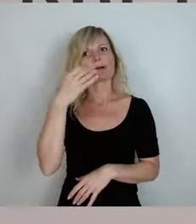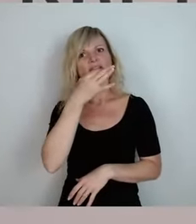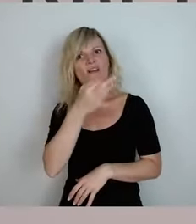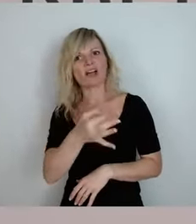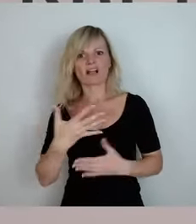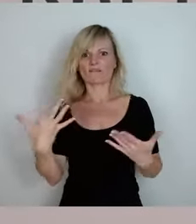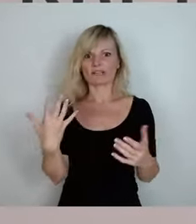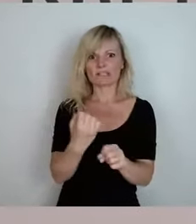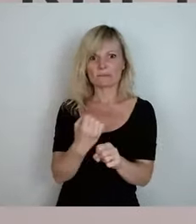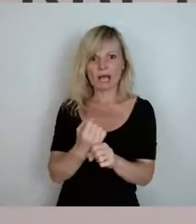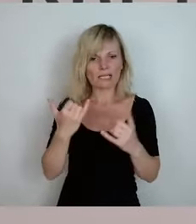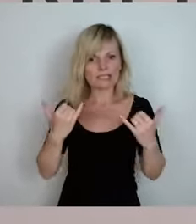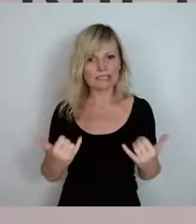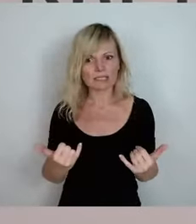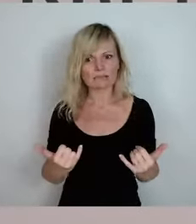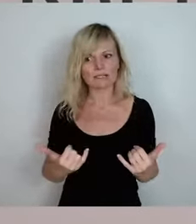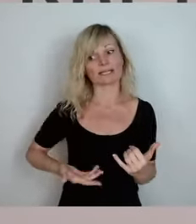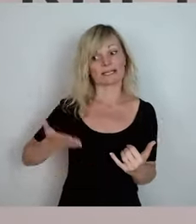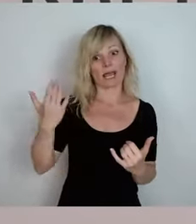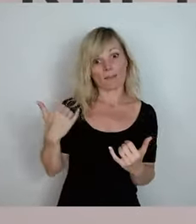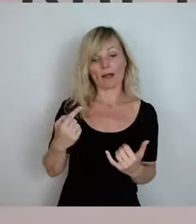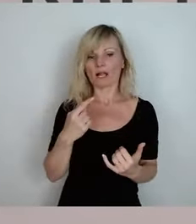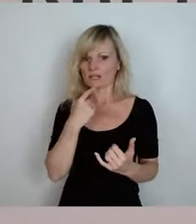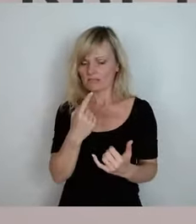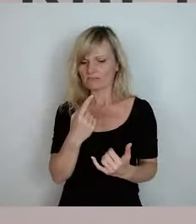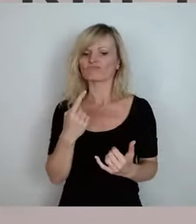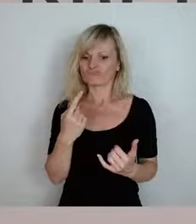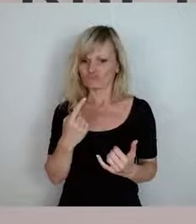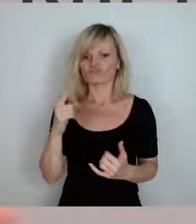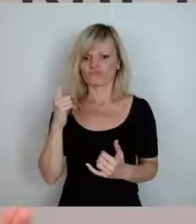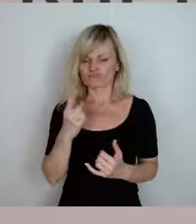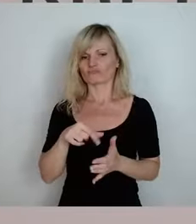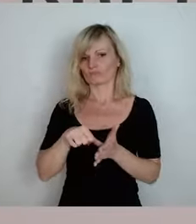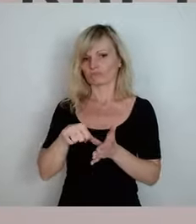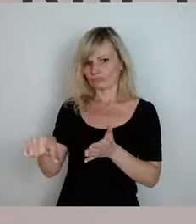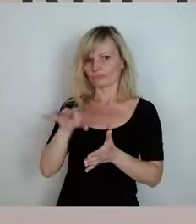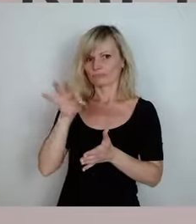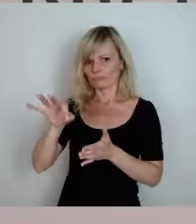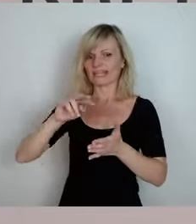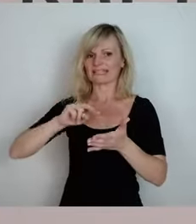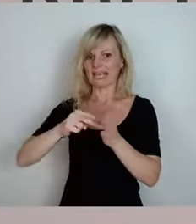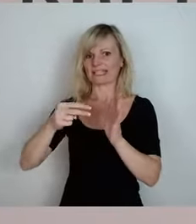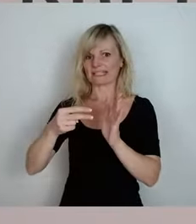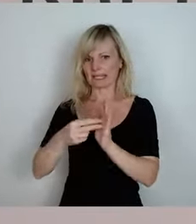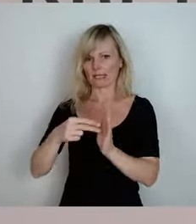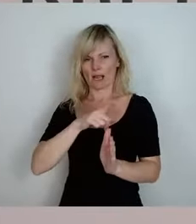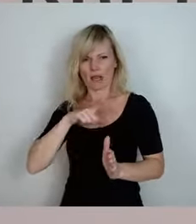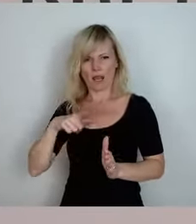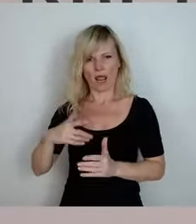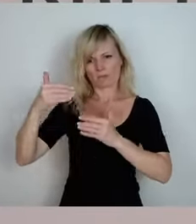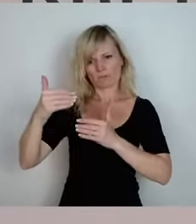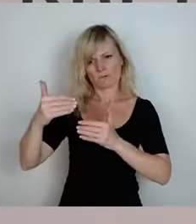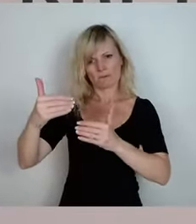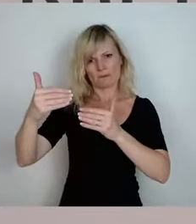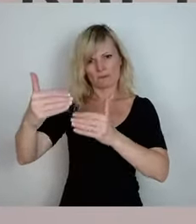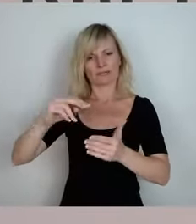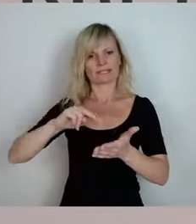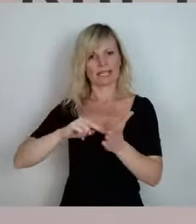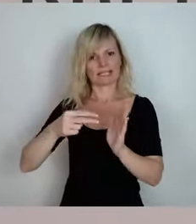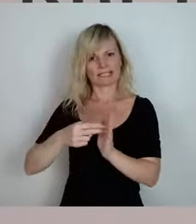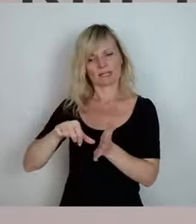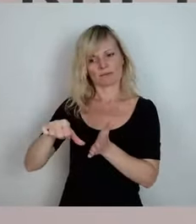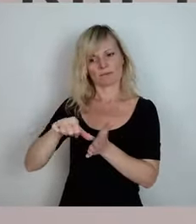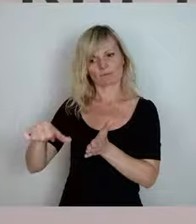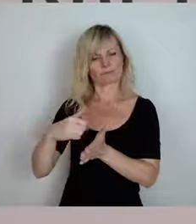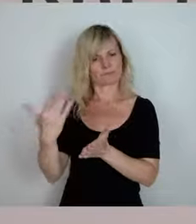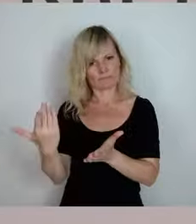uns entschieden zu sagen, wir investieren in die Technik über einen langen Zeitraum, gibt es Klarheit. Es gibt auch, das war die Idee von Jörg